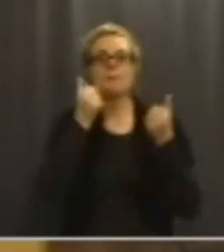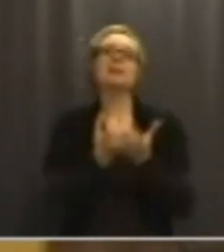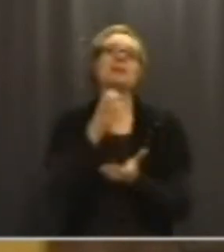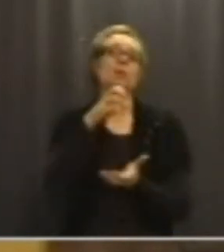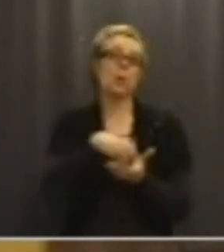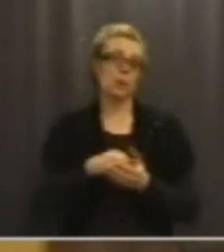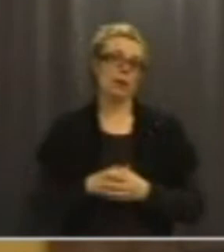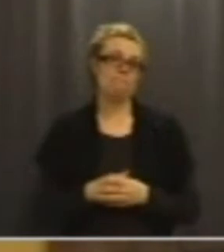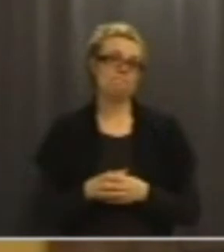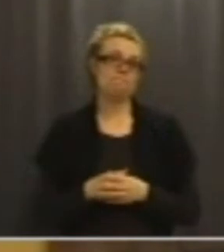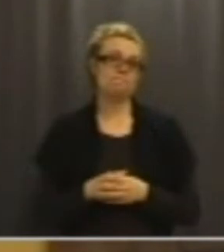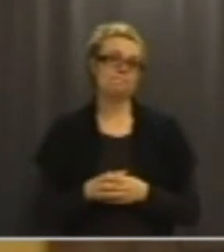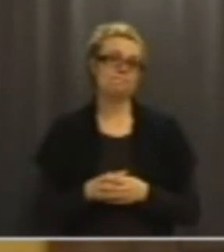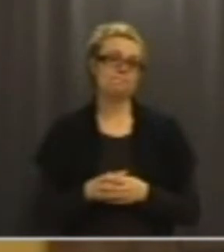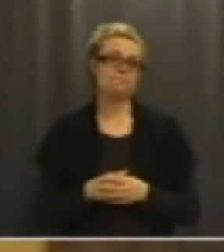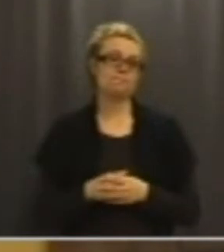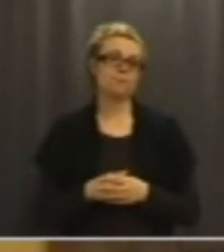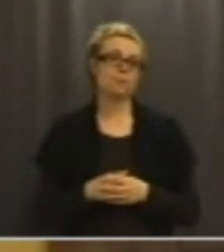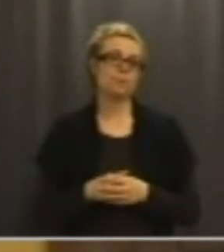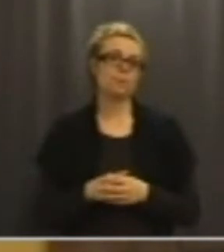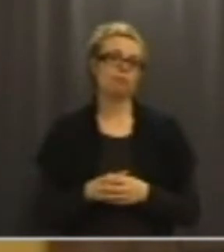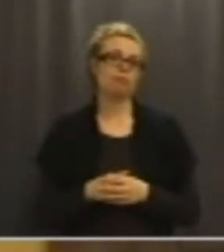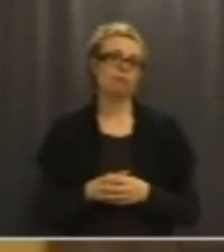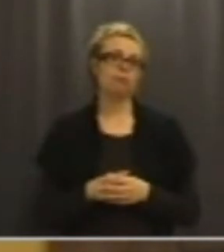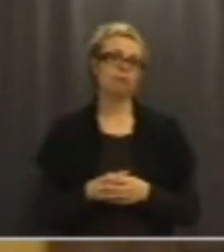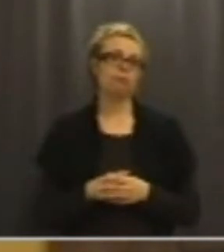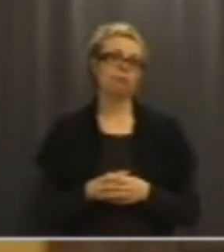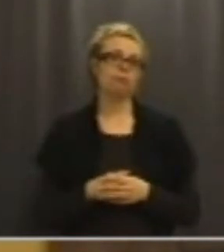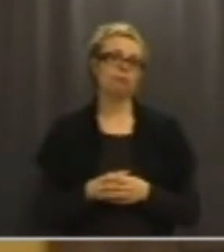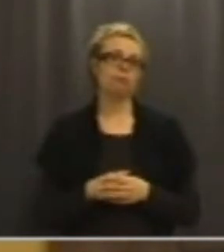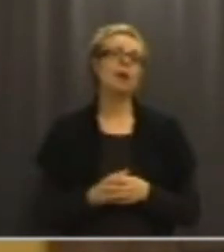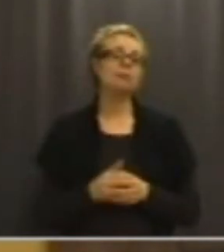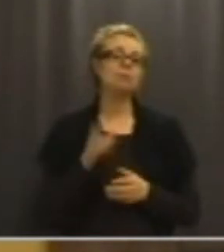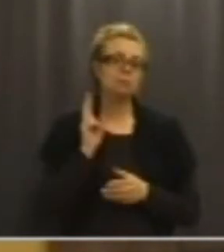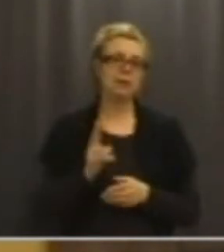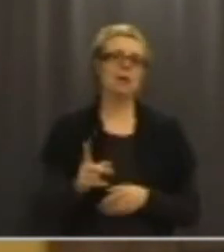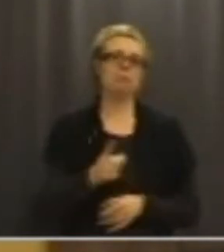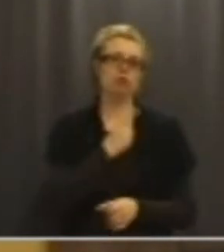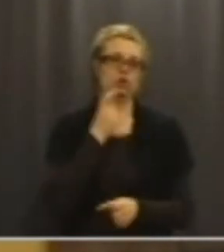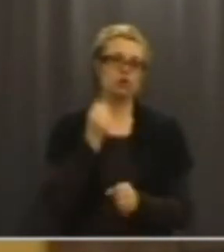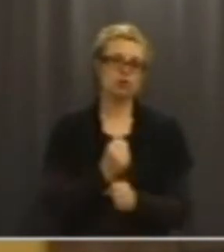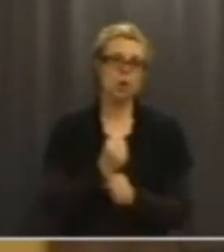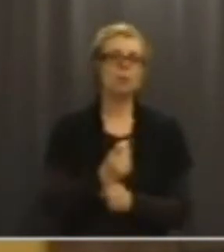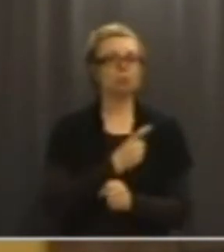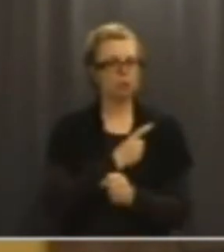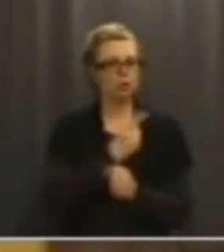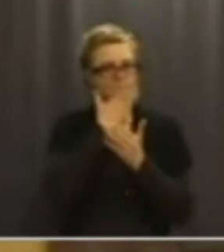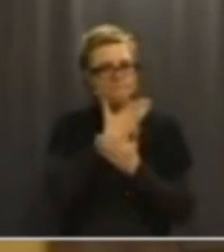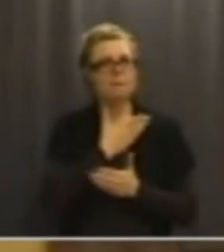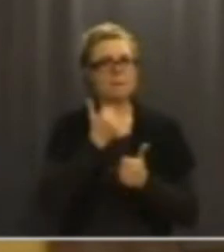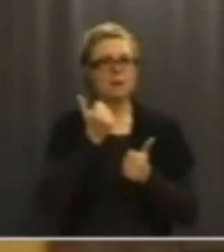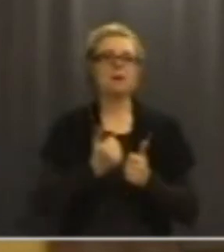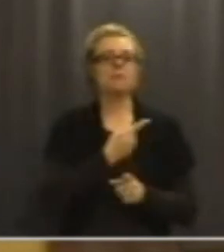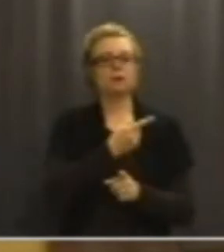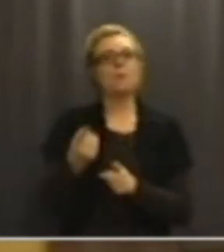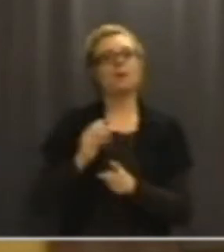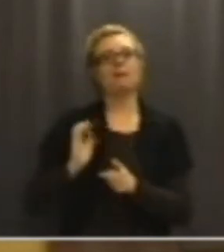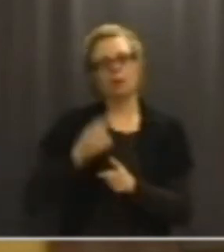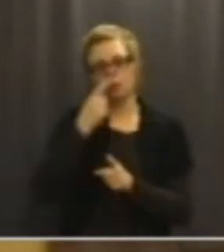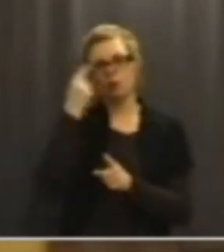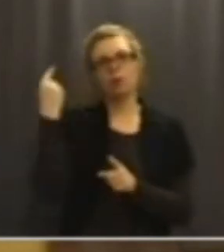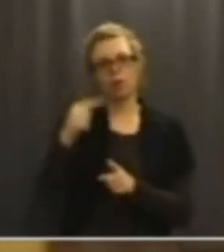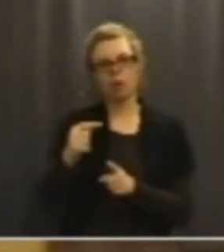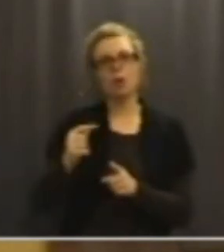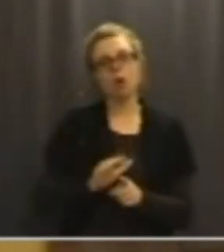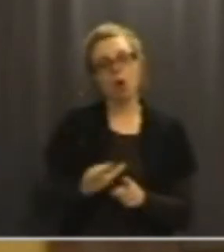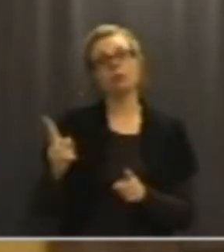situationen. Det har inneburit stora, stort arbete och stora förbättringar för utsatta kvinnor och barn.